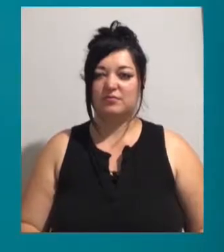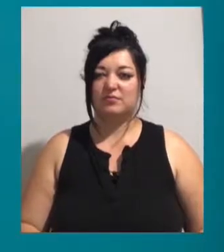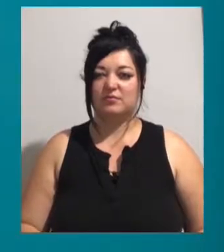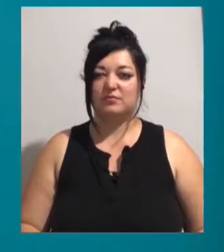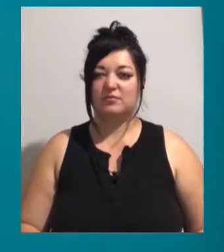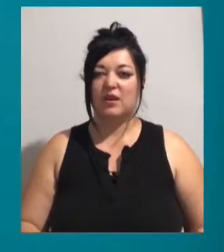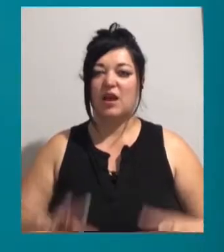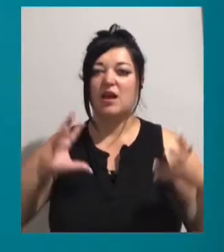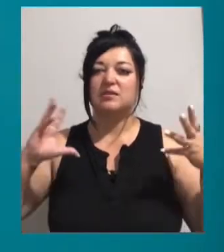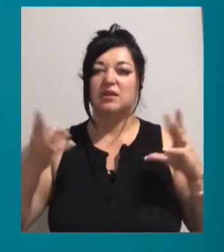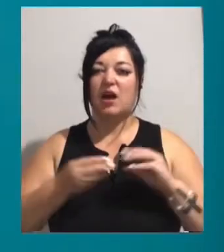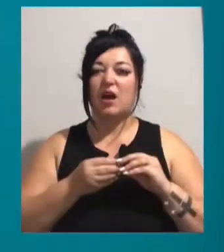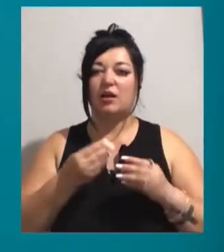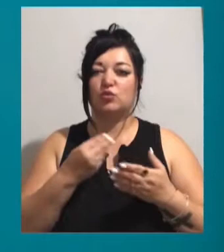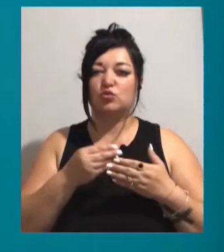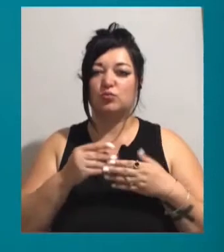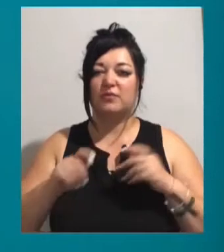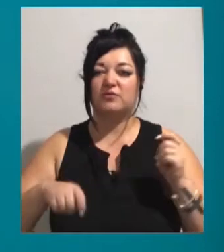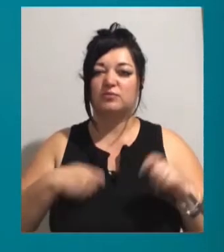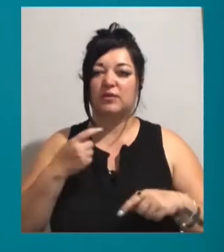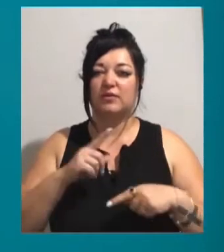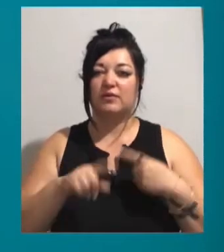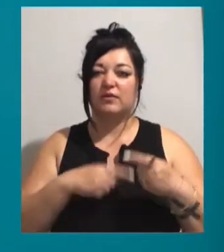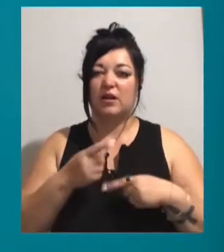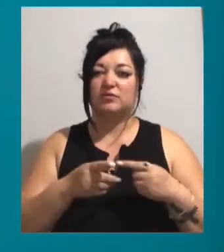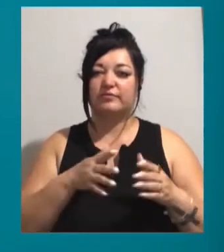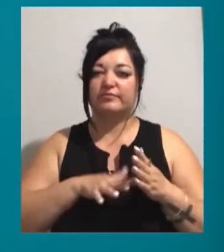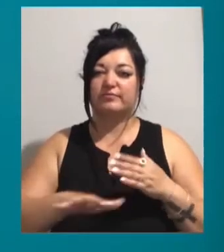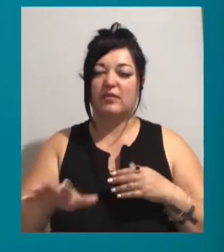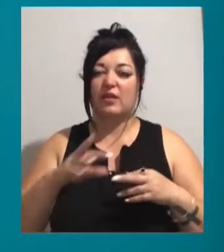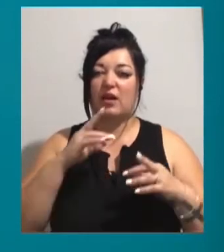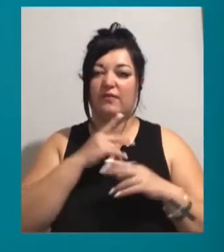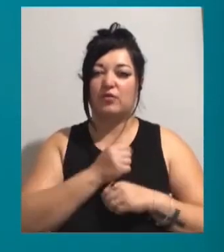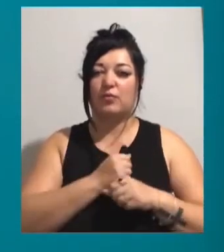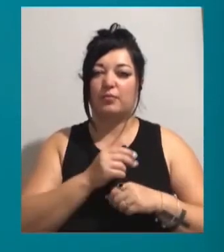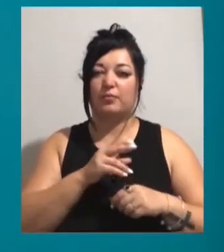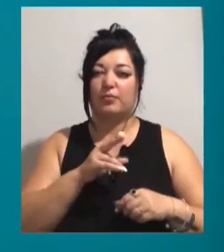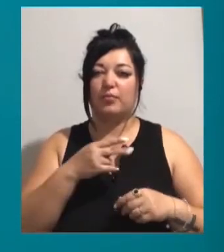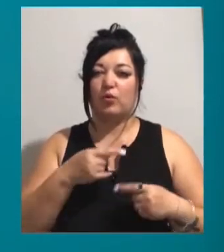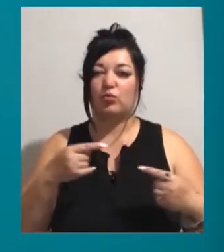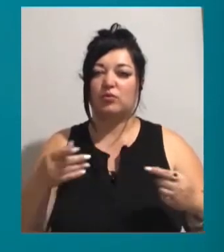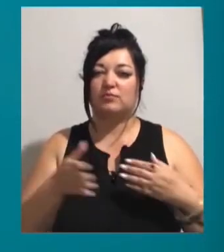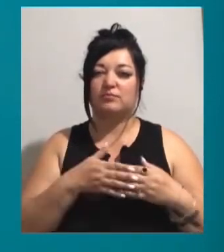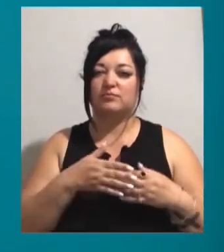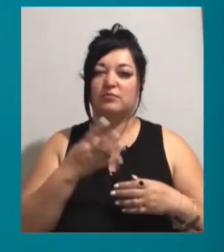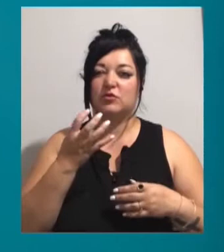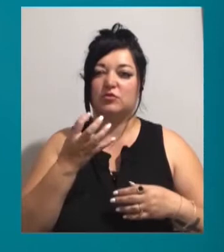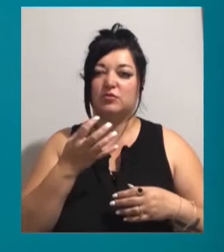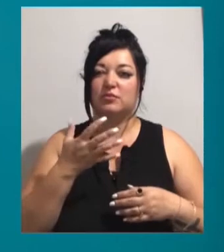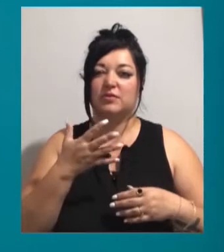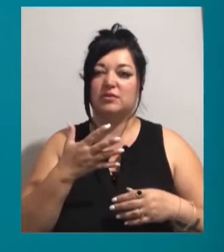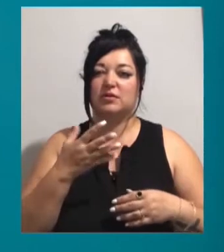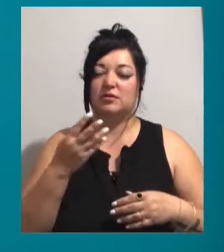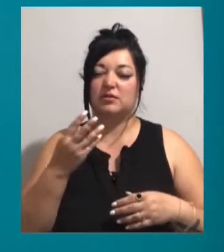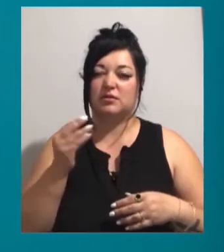Загальна сума збитків внаслідок вицікання нафтопродуктів з танкеру Дельфі складає близько 453 тисяч